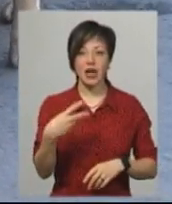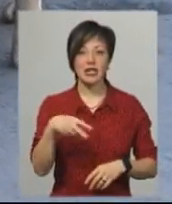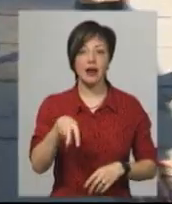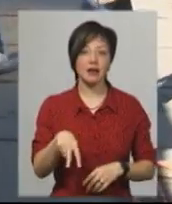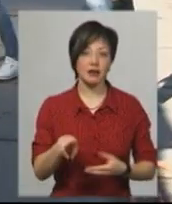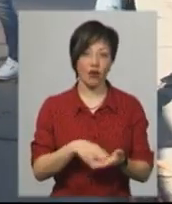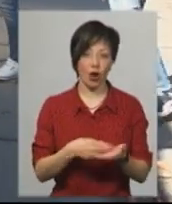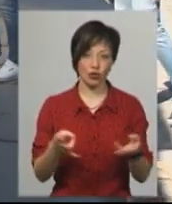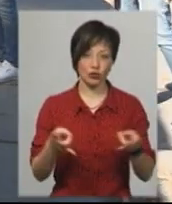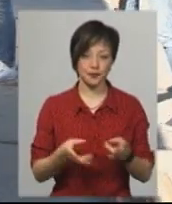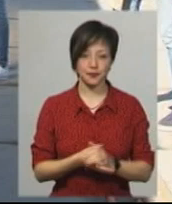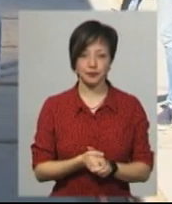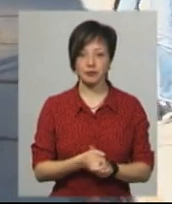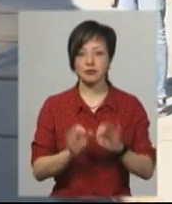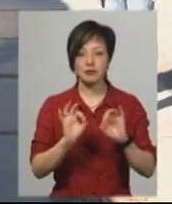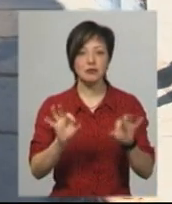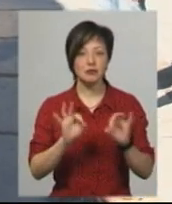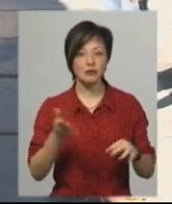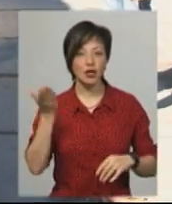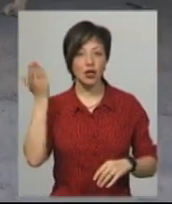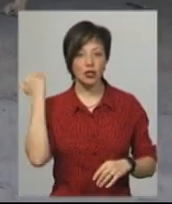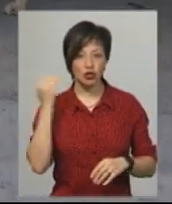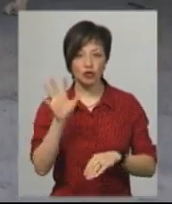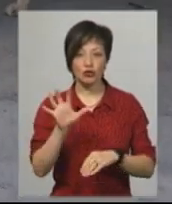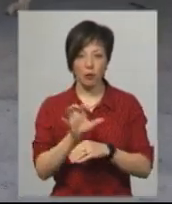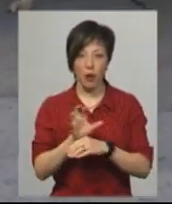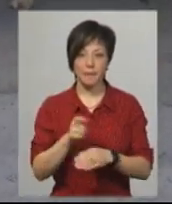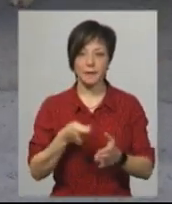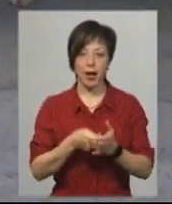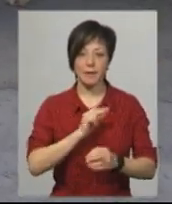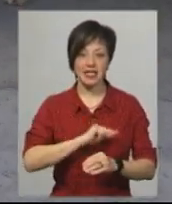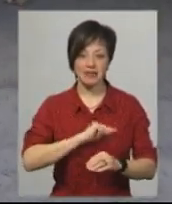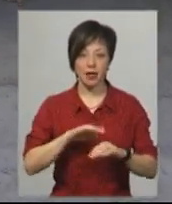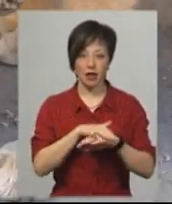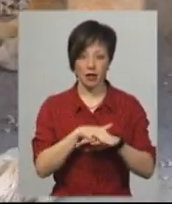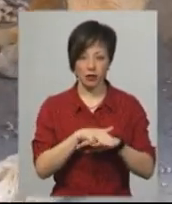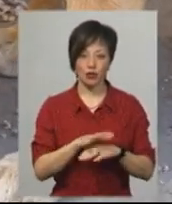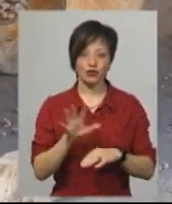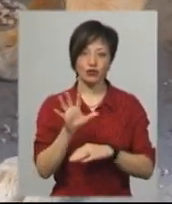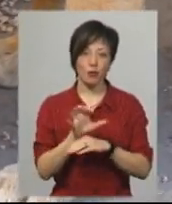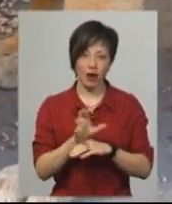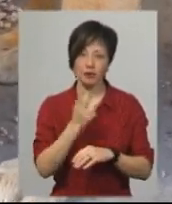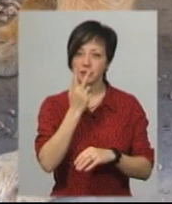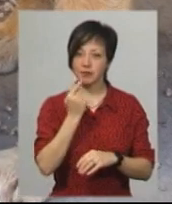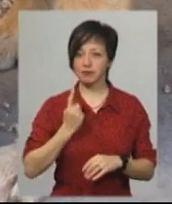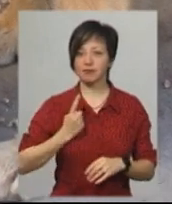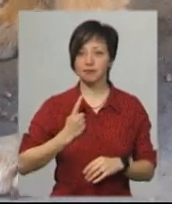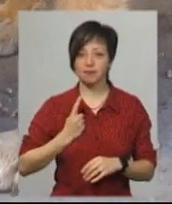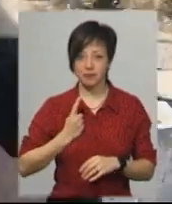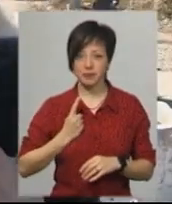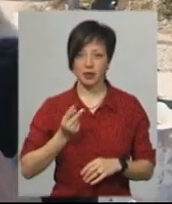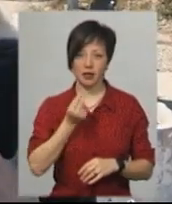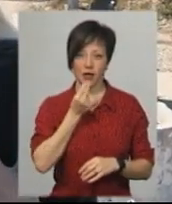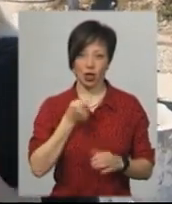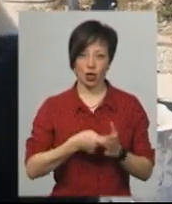каші. Дівчина каже, раніше собак підгодовували працівники ринку. Чотирилапі за старою звичкою очікують на їжу.